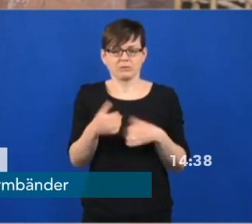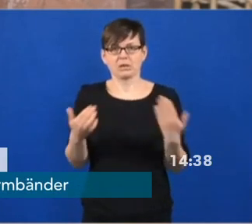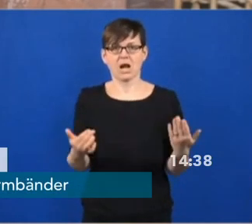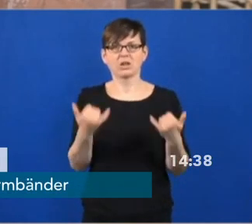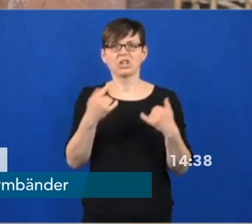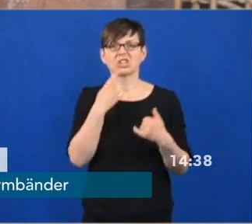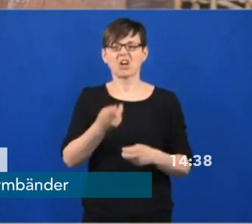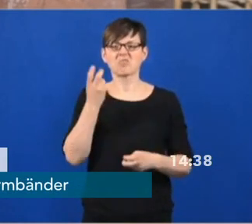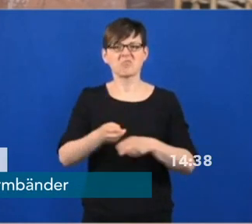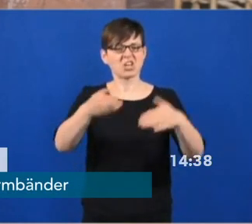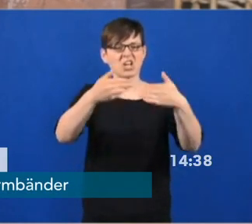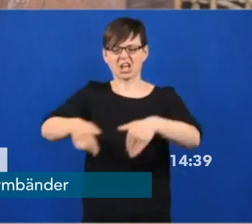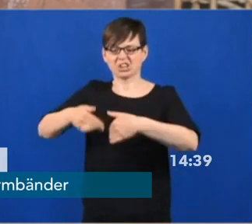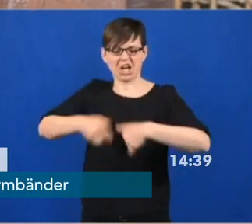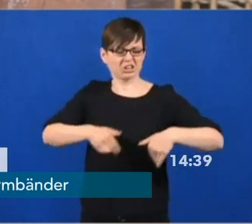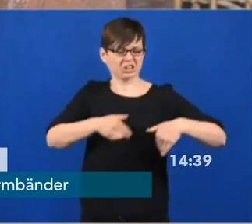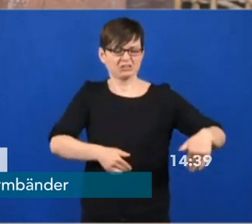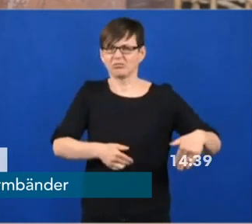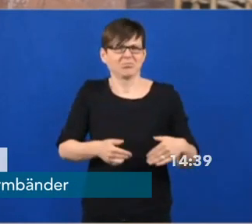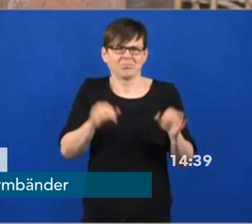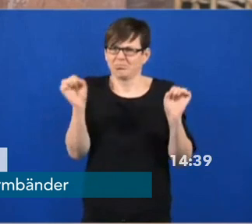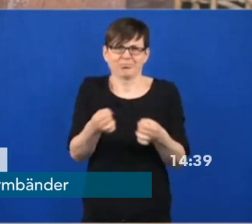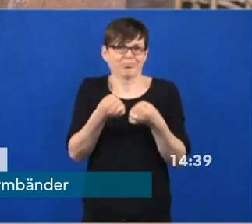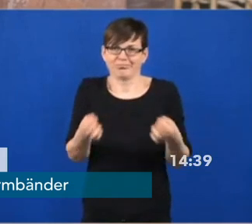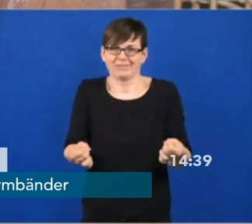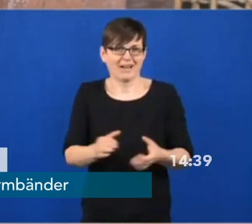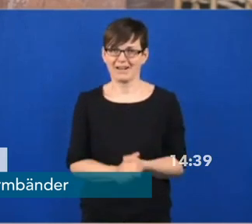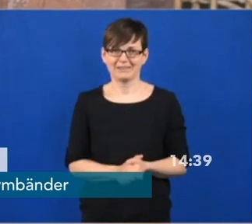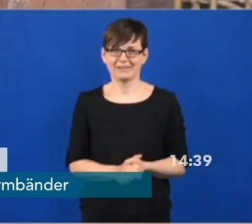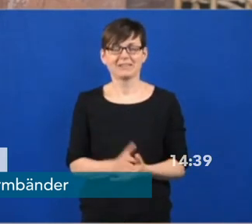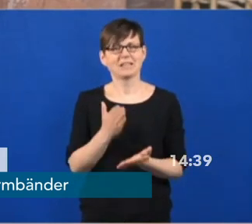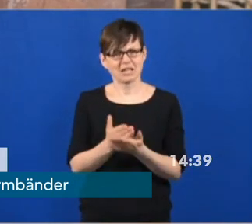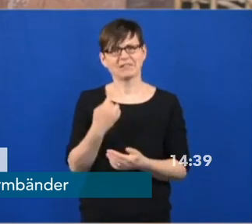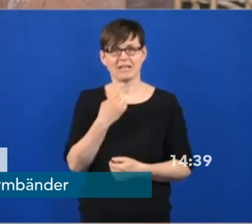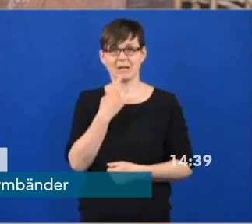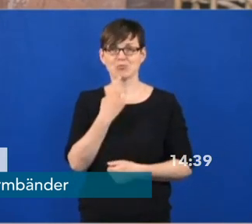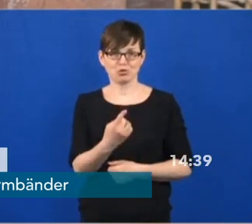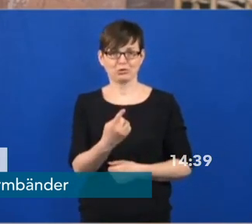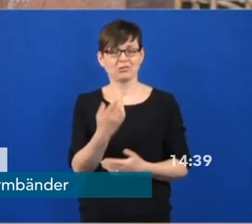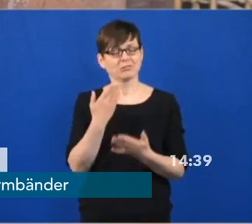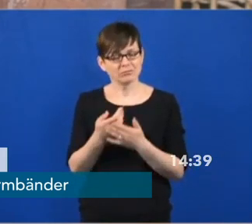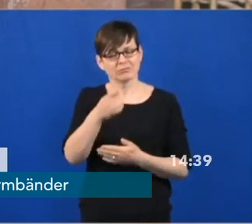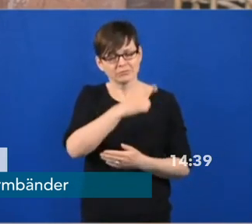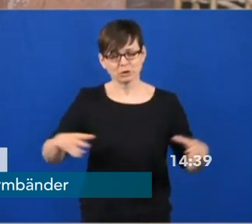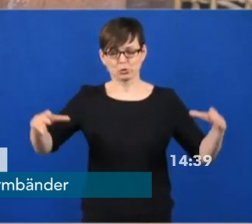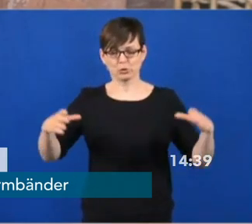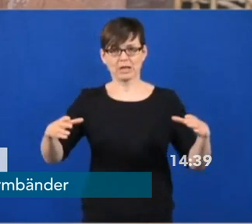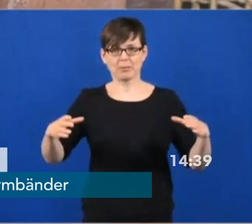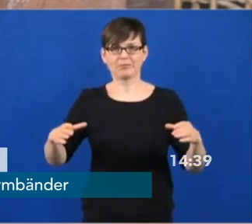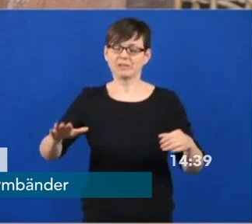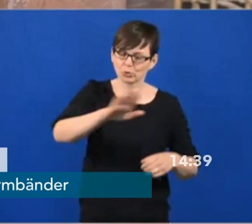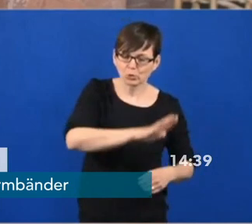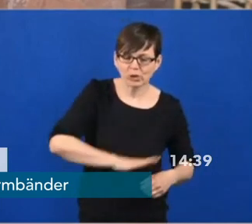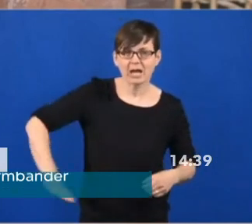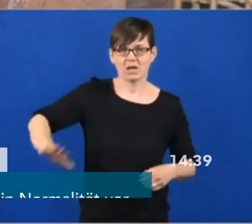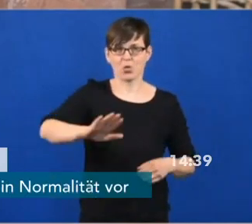Grenzen errichten. Insofern gilt das eben Gesagte. Wir sind eine Metropolregion. Wir sind in einer schwierigen